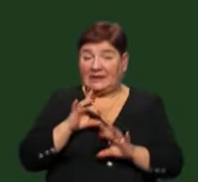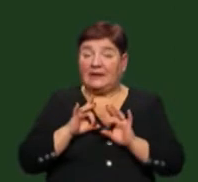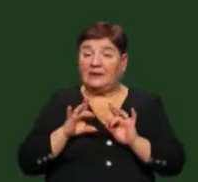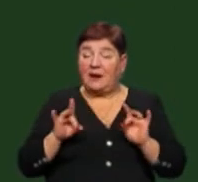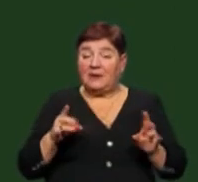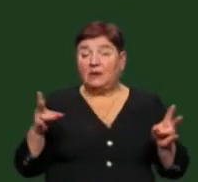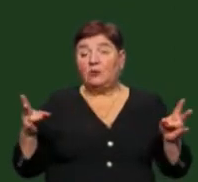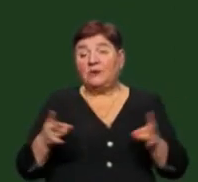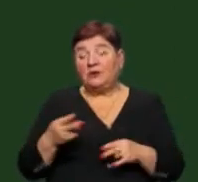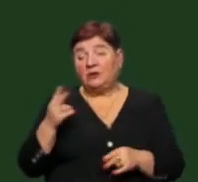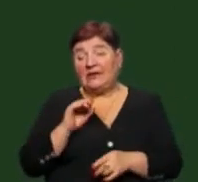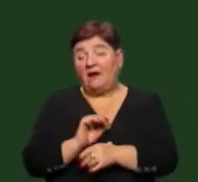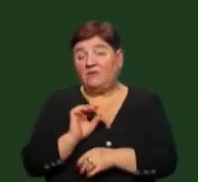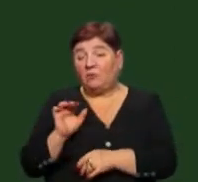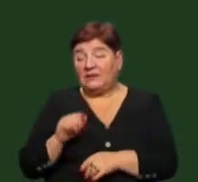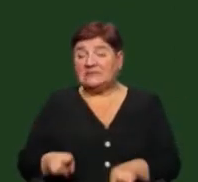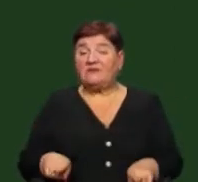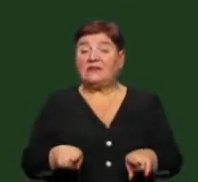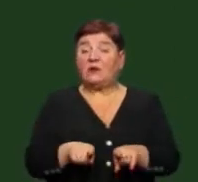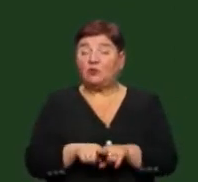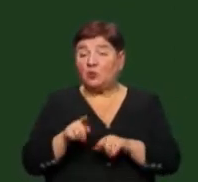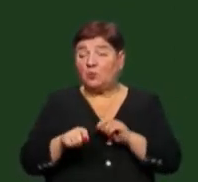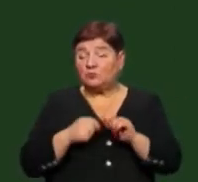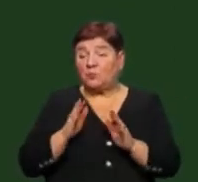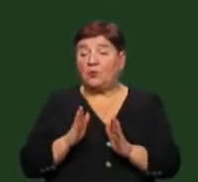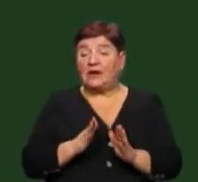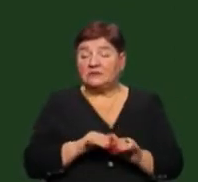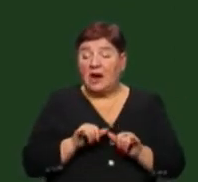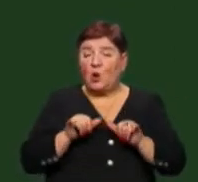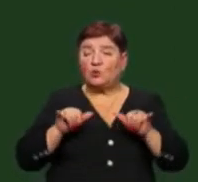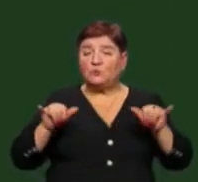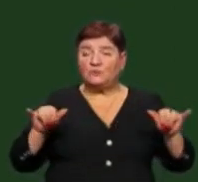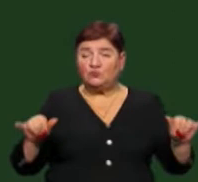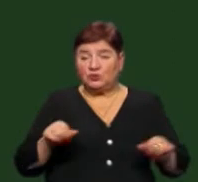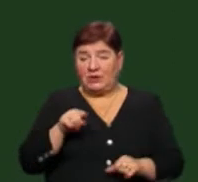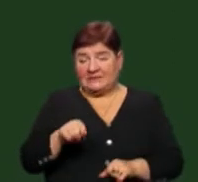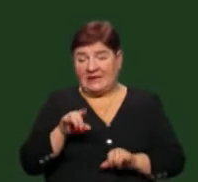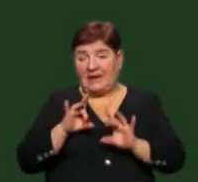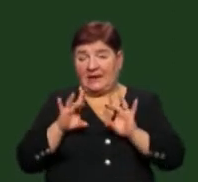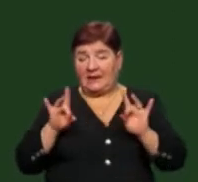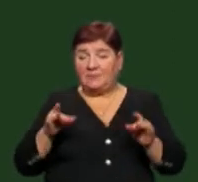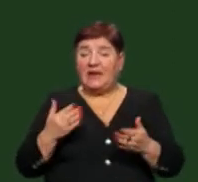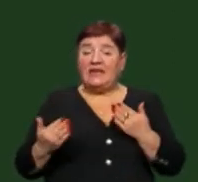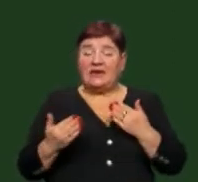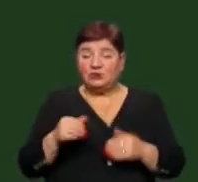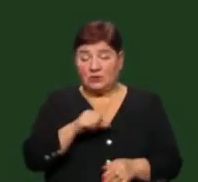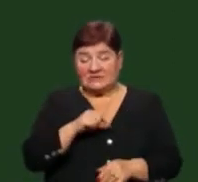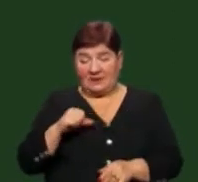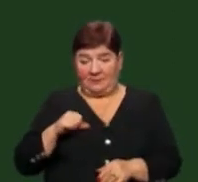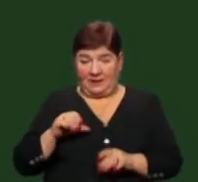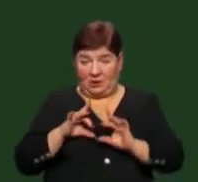реклами, необхідної для її виробництва, а також у порушенні порядку розповсюдження цієї реклами, якщо вона розповсюджується ними